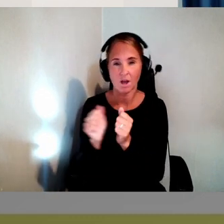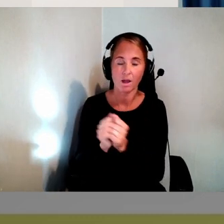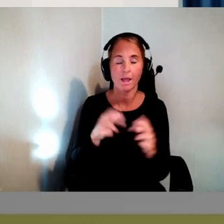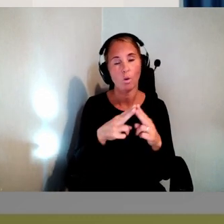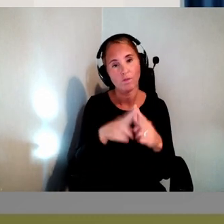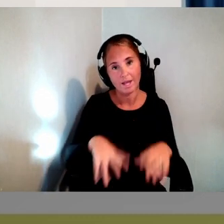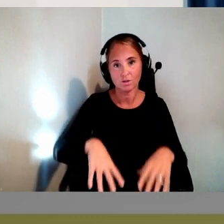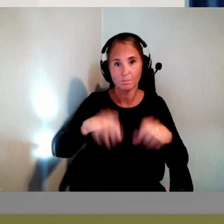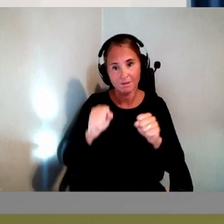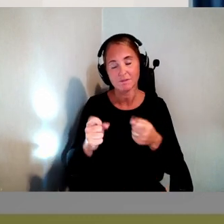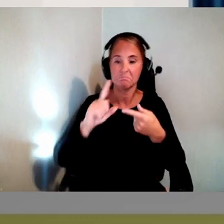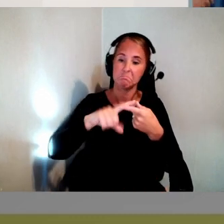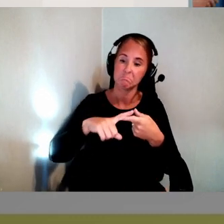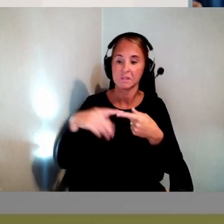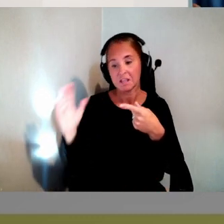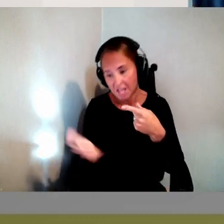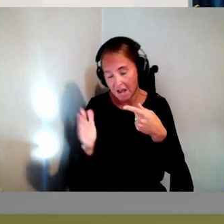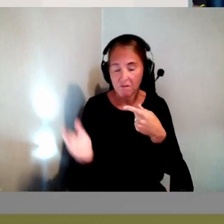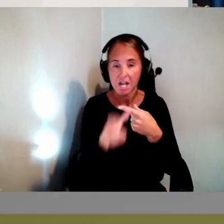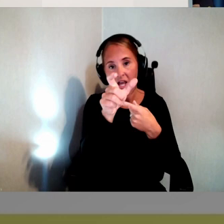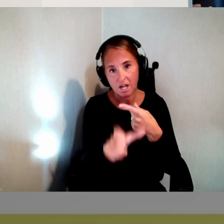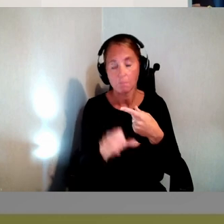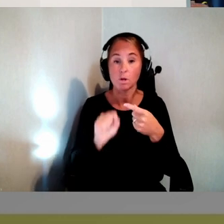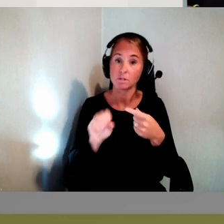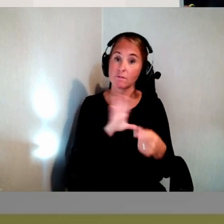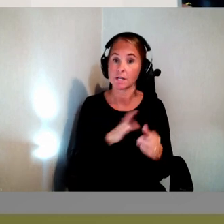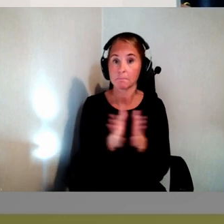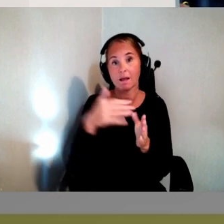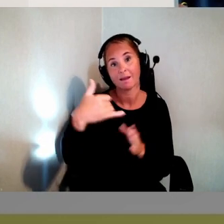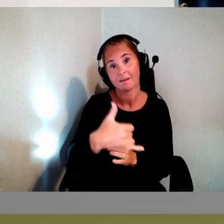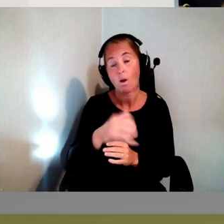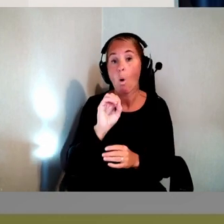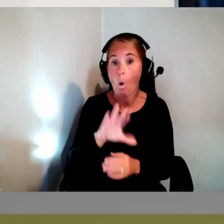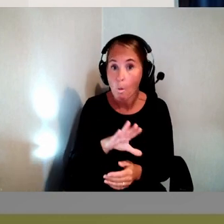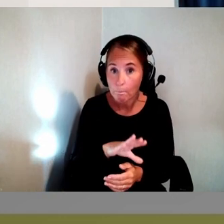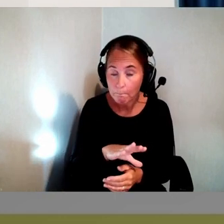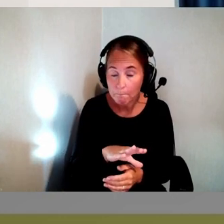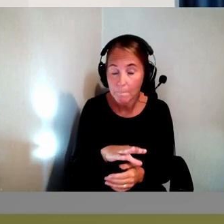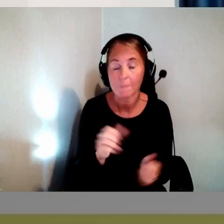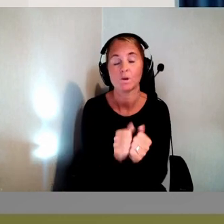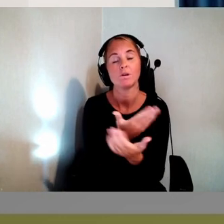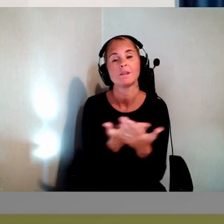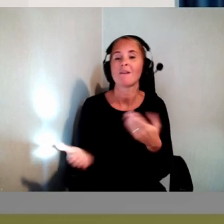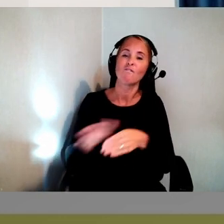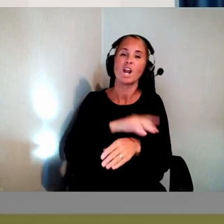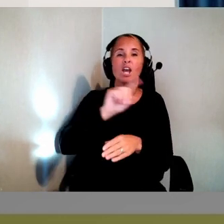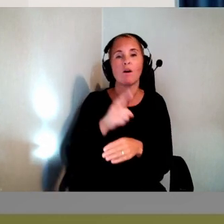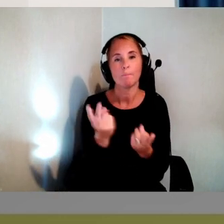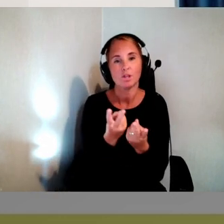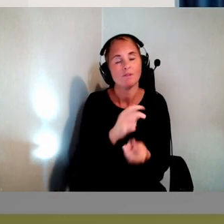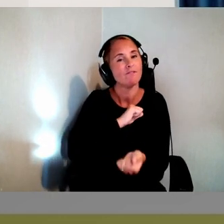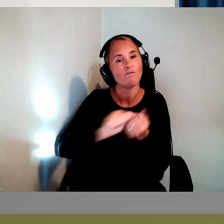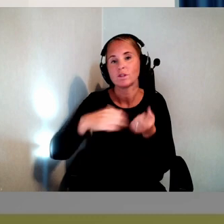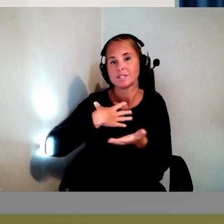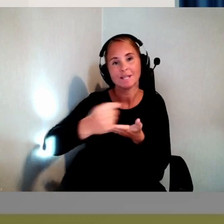tillverkare och lite annat. Den måste finnas där. Och om inte produkten uppfyller de här kraven, då får vi inte sälja den i